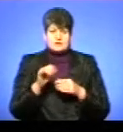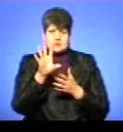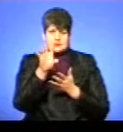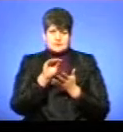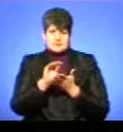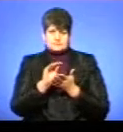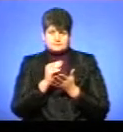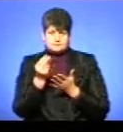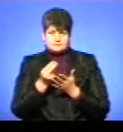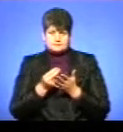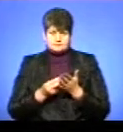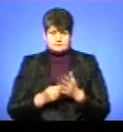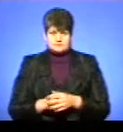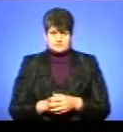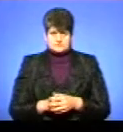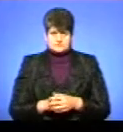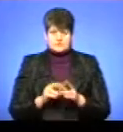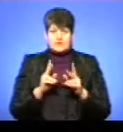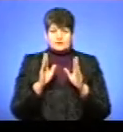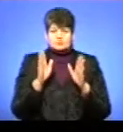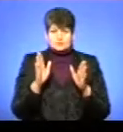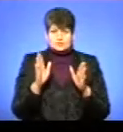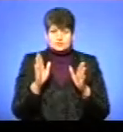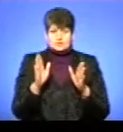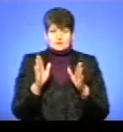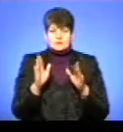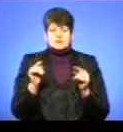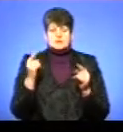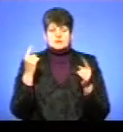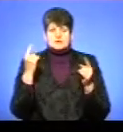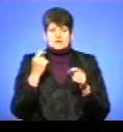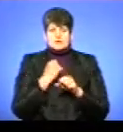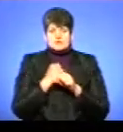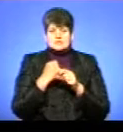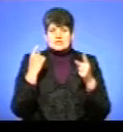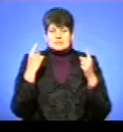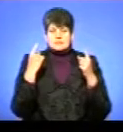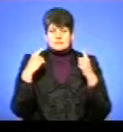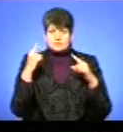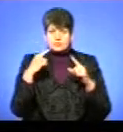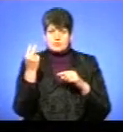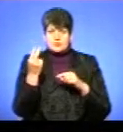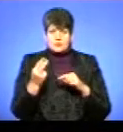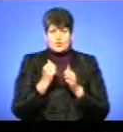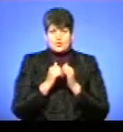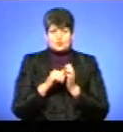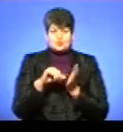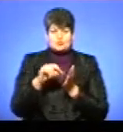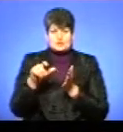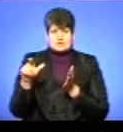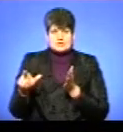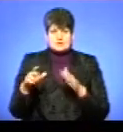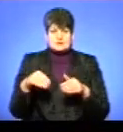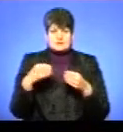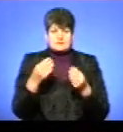швидких замальовках. Як буде з у вас саме створення малюнку? Це наростут кожного учасника. Ми закликаємо взяти